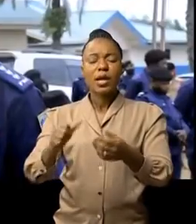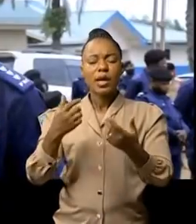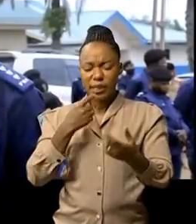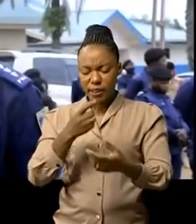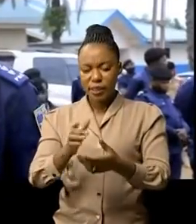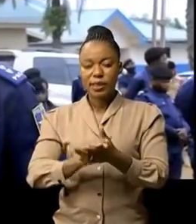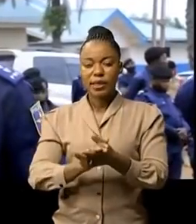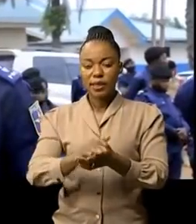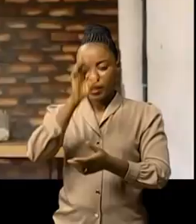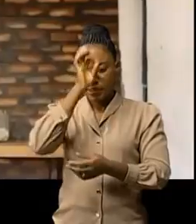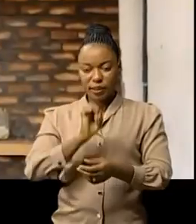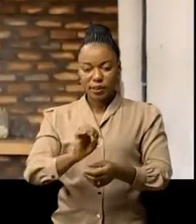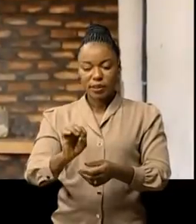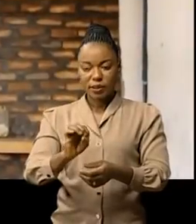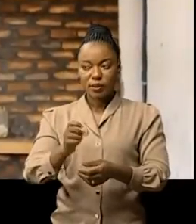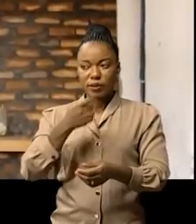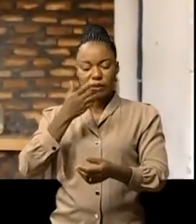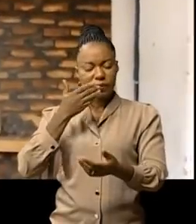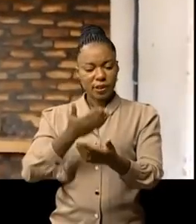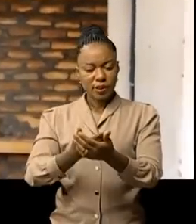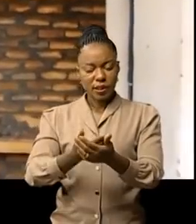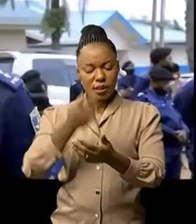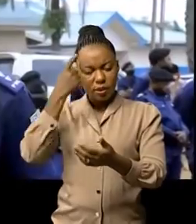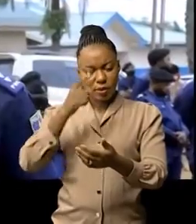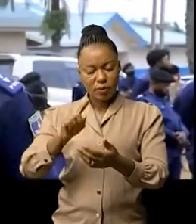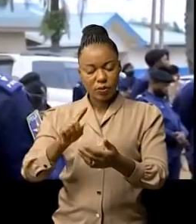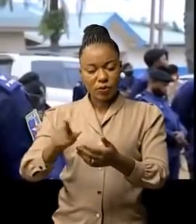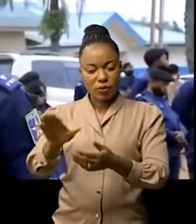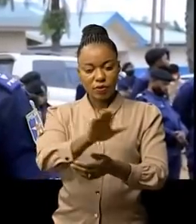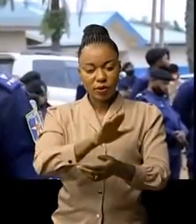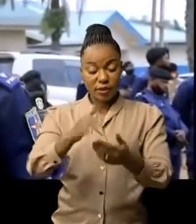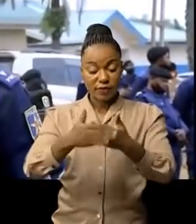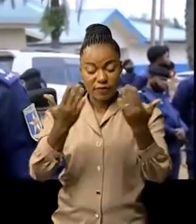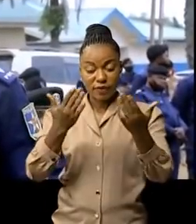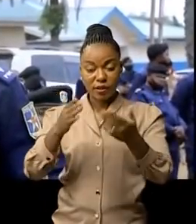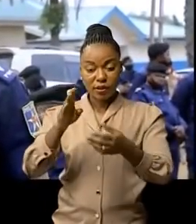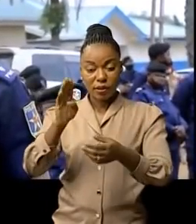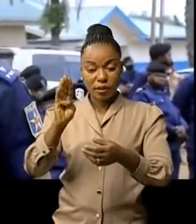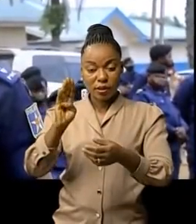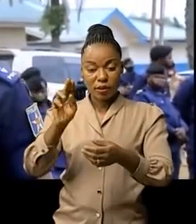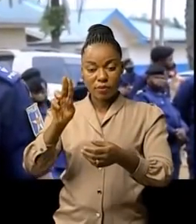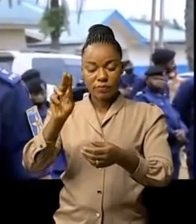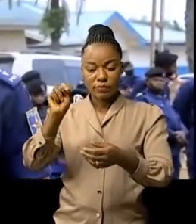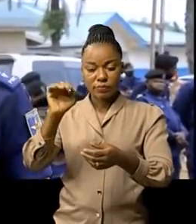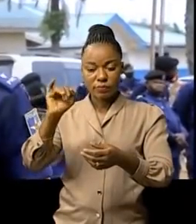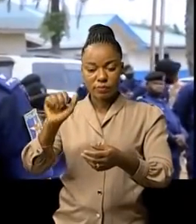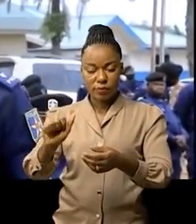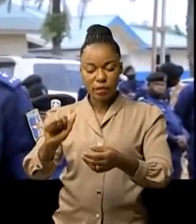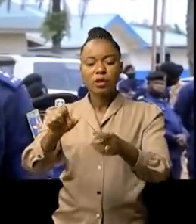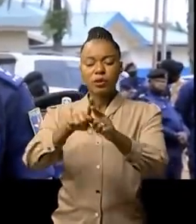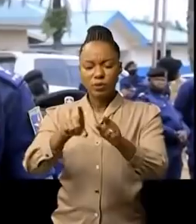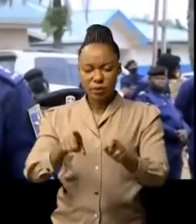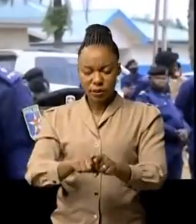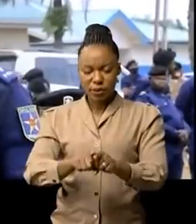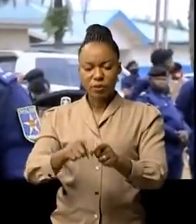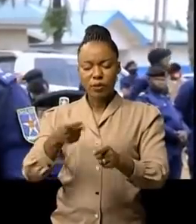population éprouvée par ses réflexions à travers la ville de Bougna et vos interventions sécuritaires à travers toute la province de Litori, concrétisant ainsi l